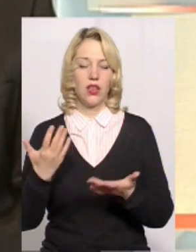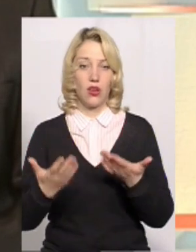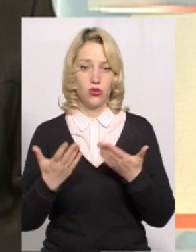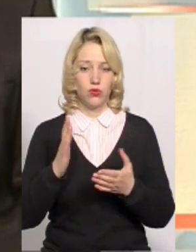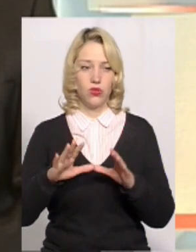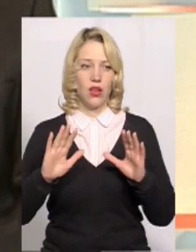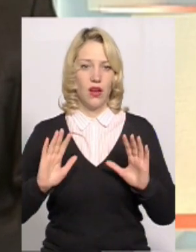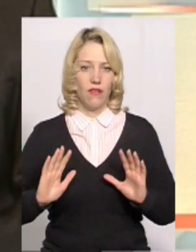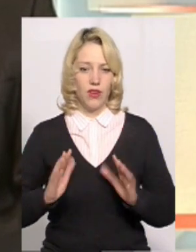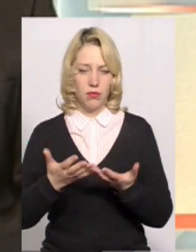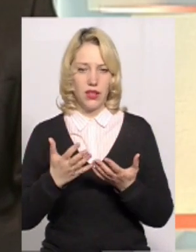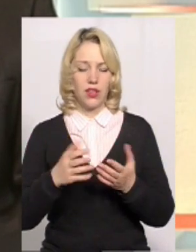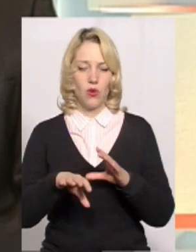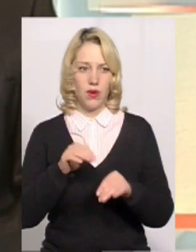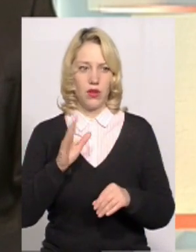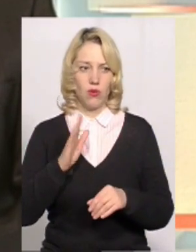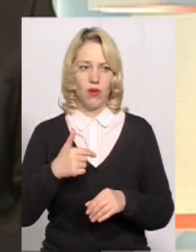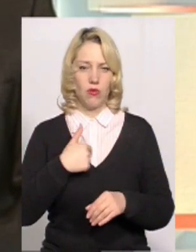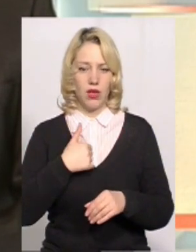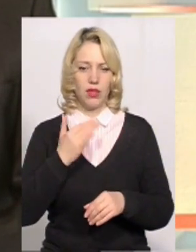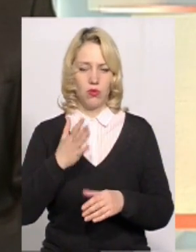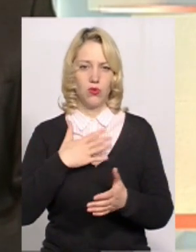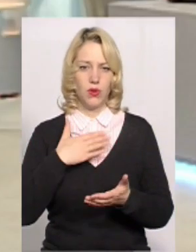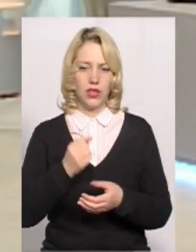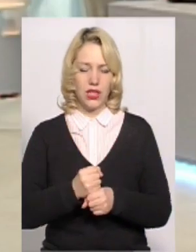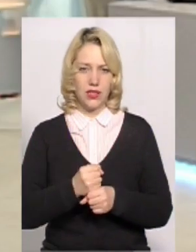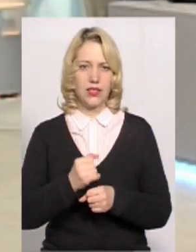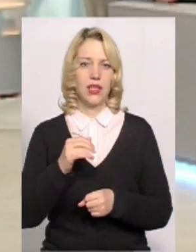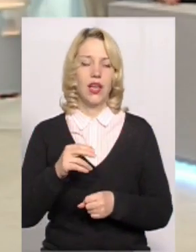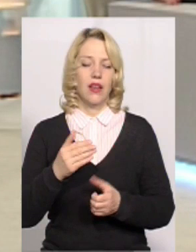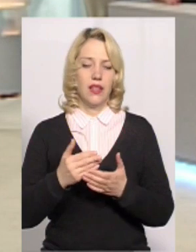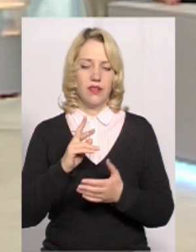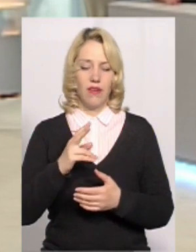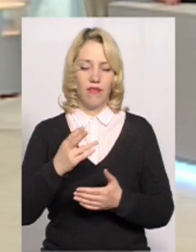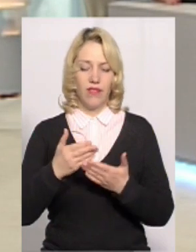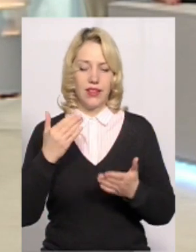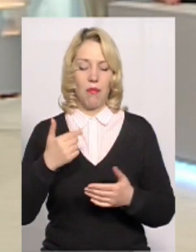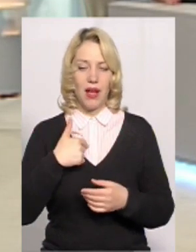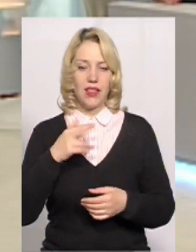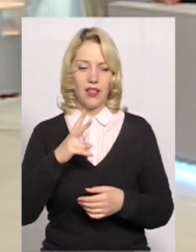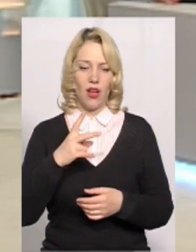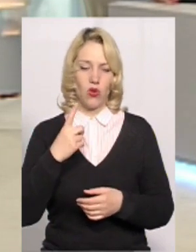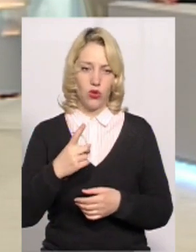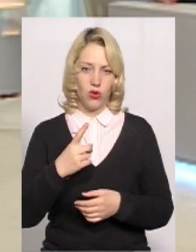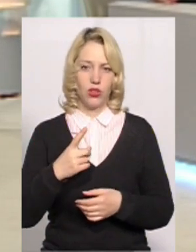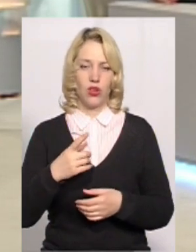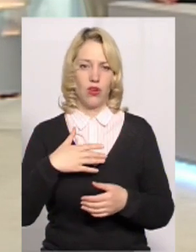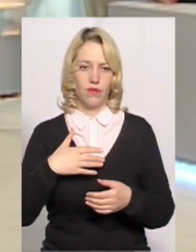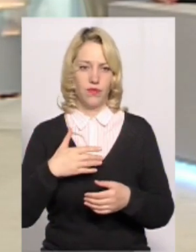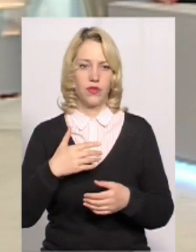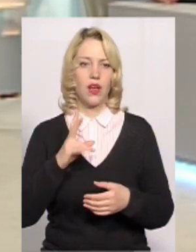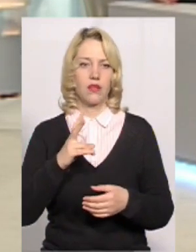обрання будуть претензії від мене як громадської діячки, активістки. Тому ні одному, ні другому весело не буде.